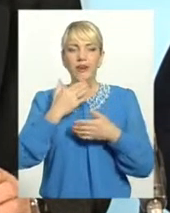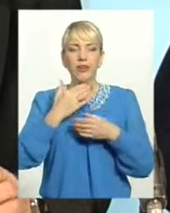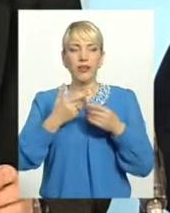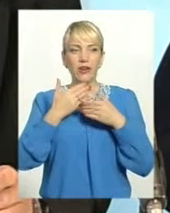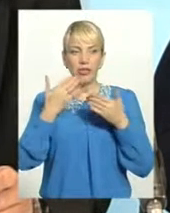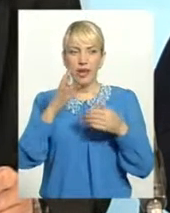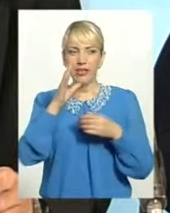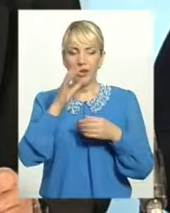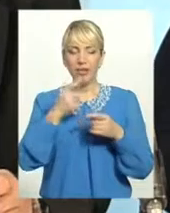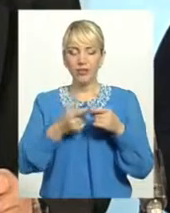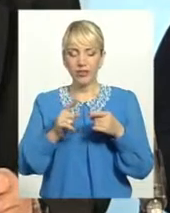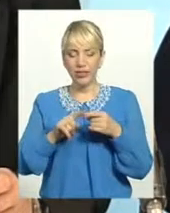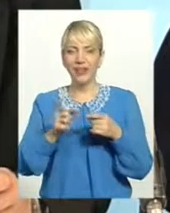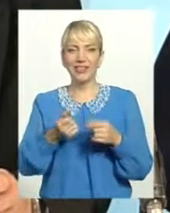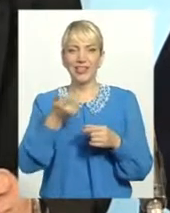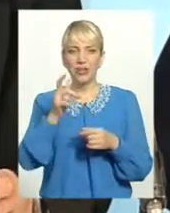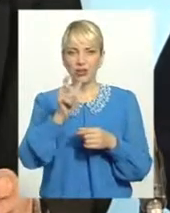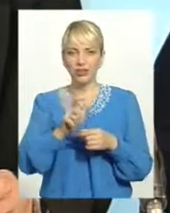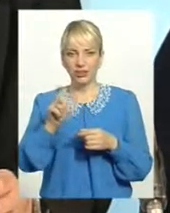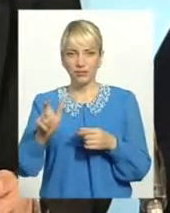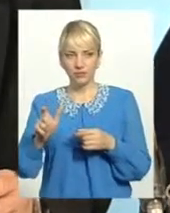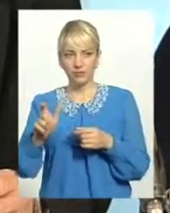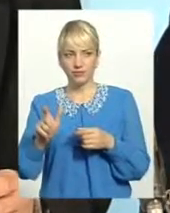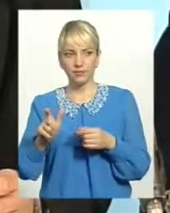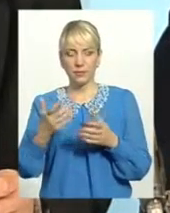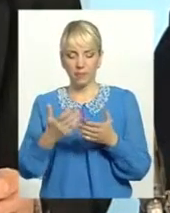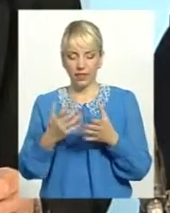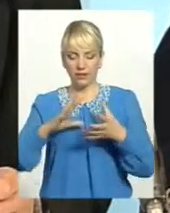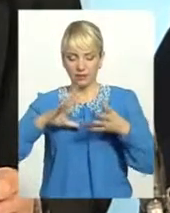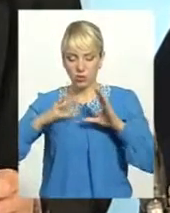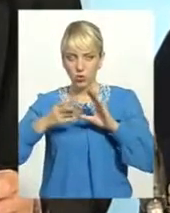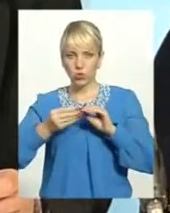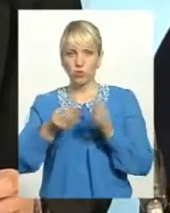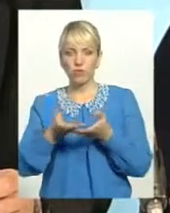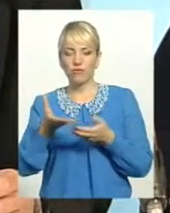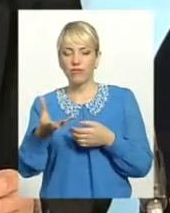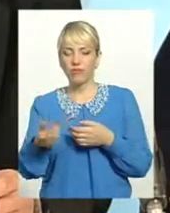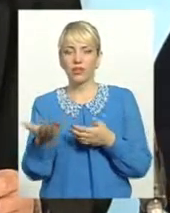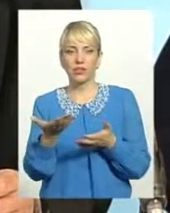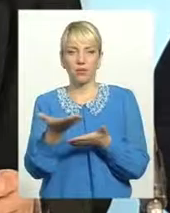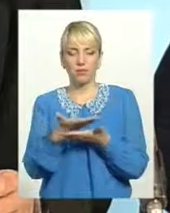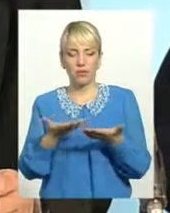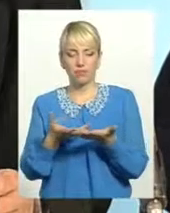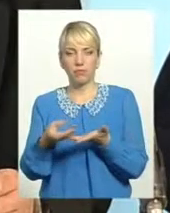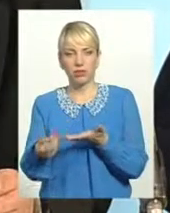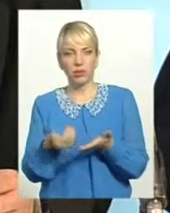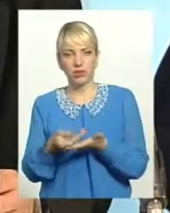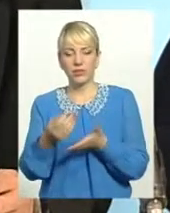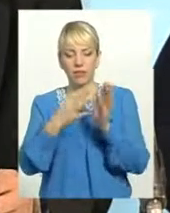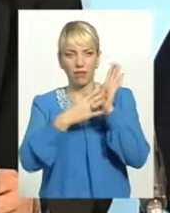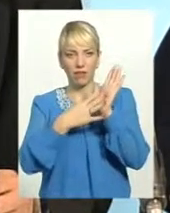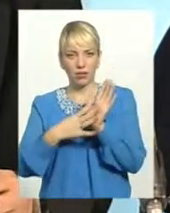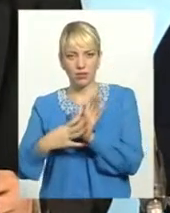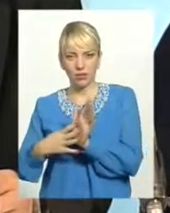із цієї кількості і взяти всі суми виплат, які ми виплатили уже за 9 місяців,